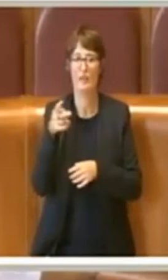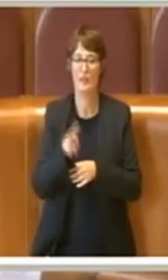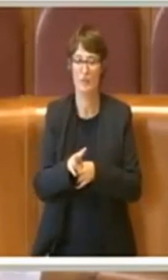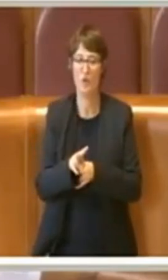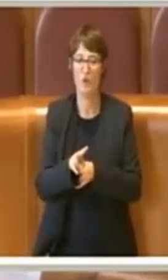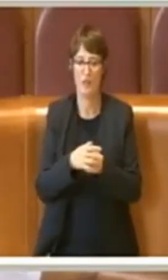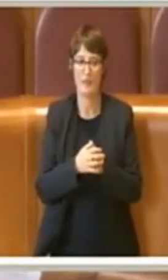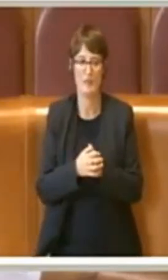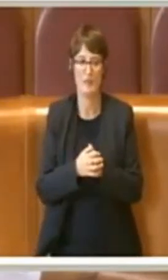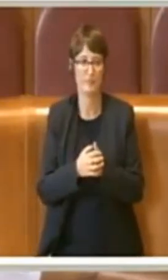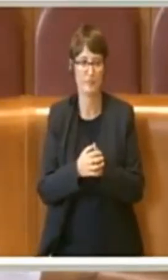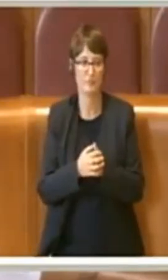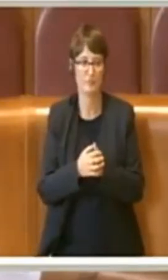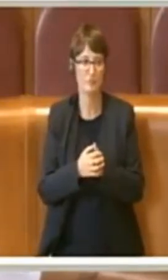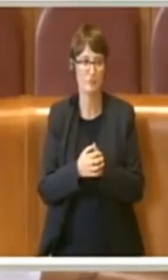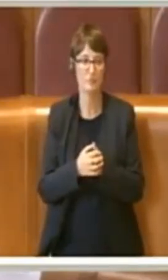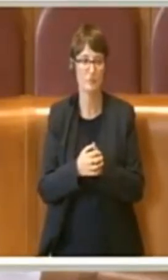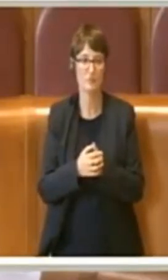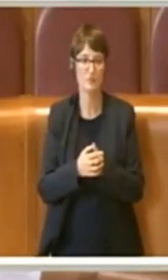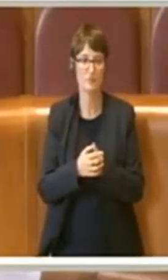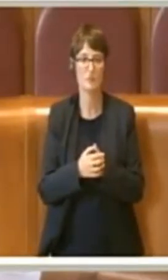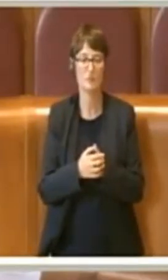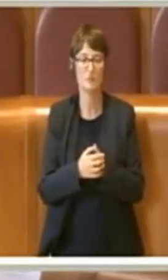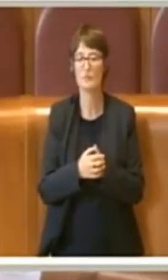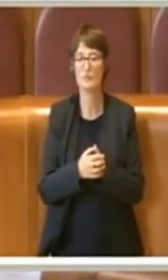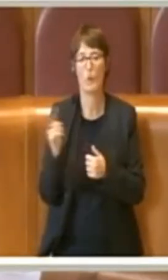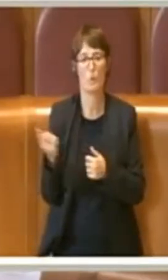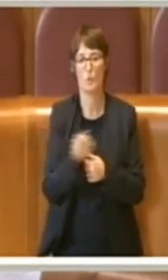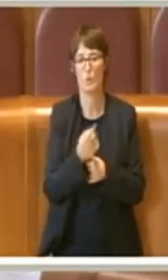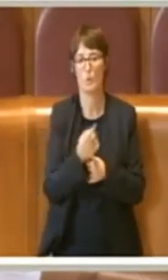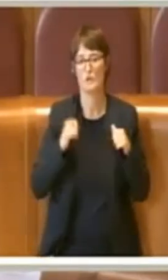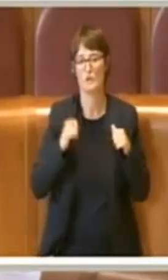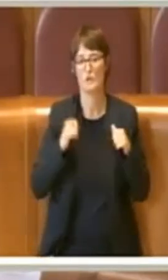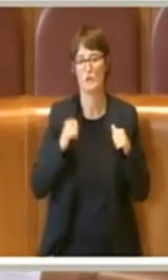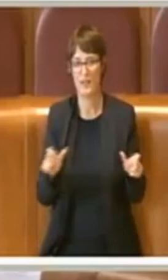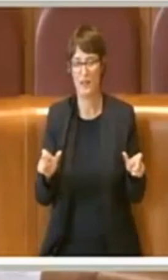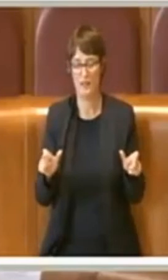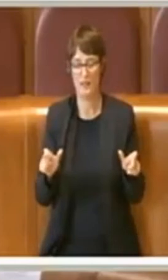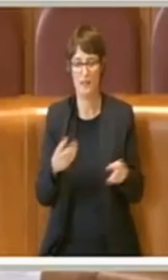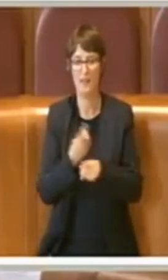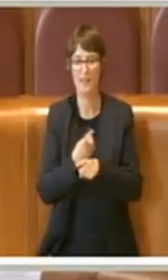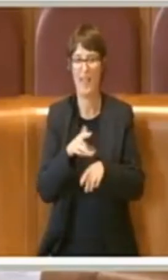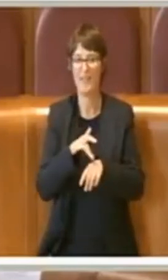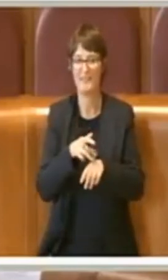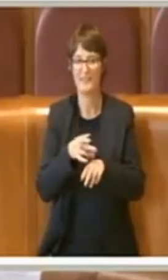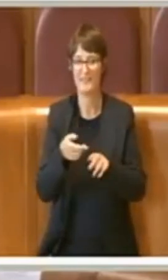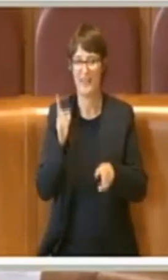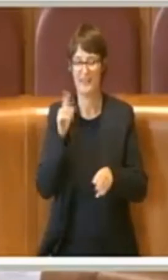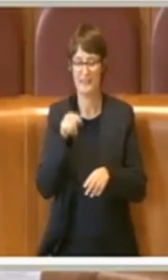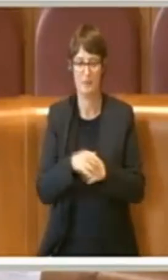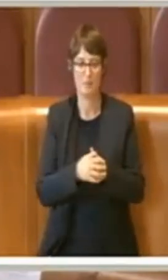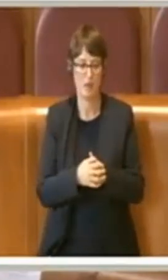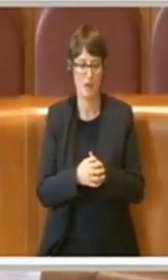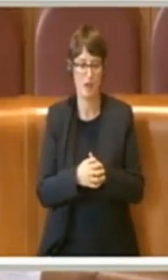persone e di tutti i cittadini. Quello che poi va ulteriormente